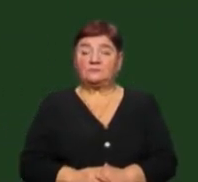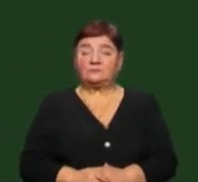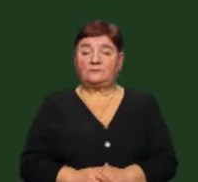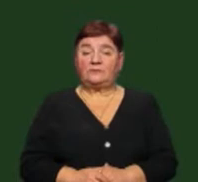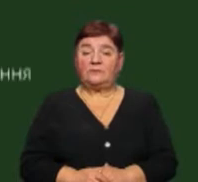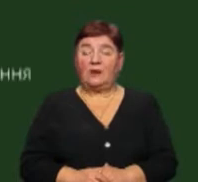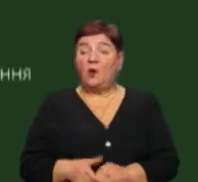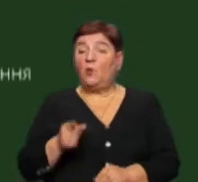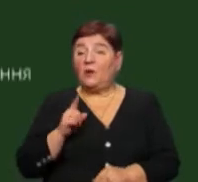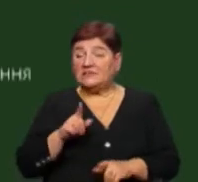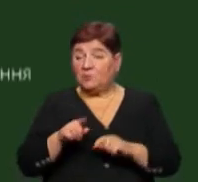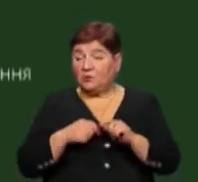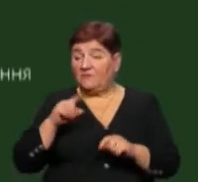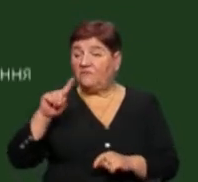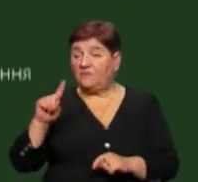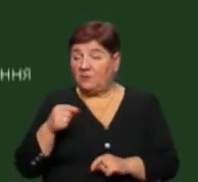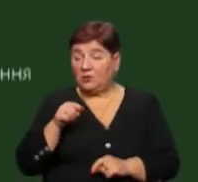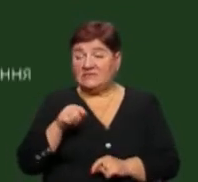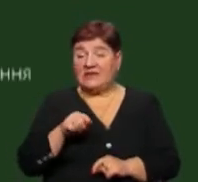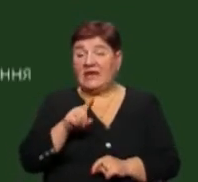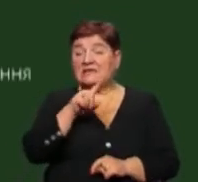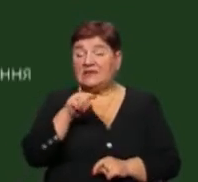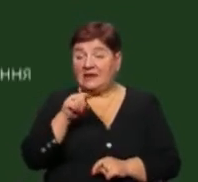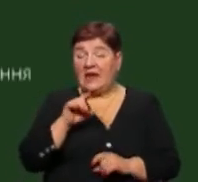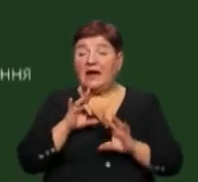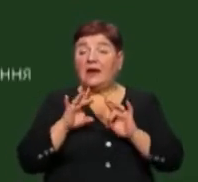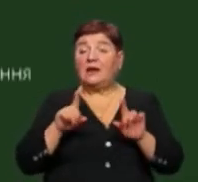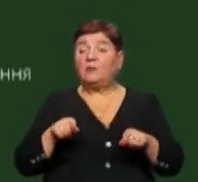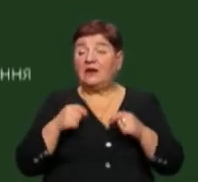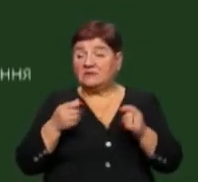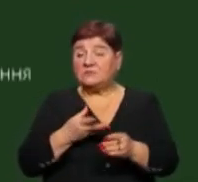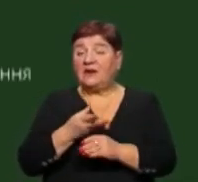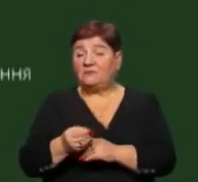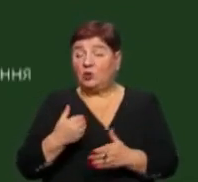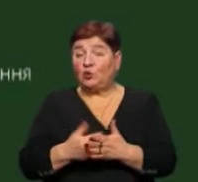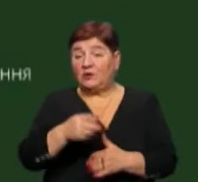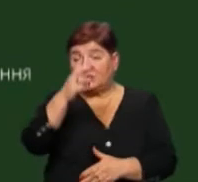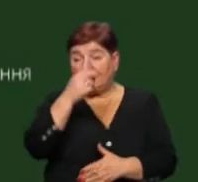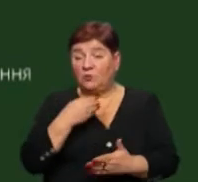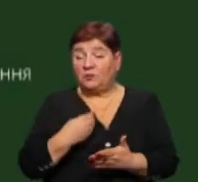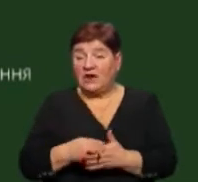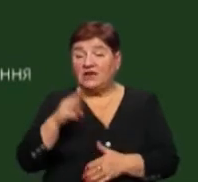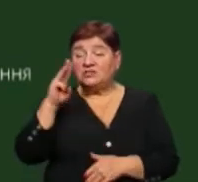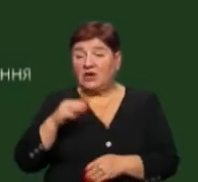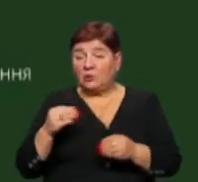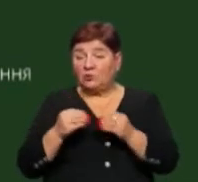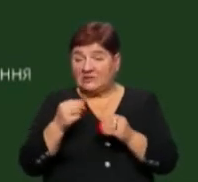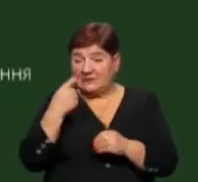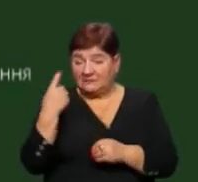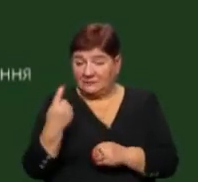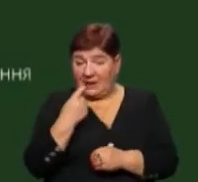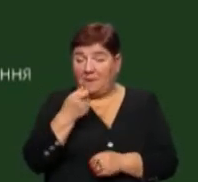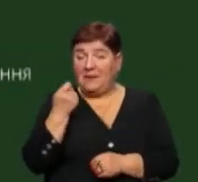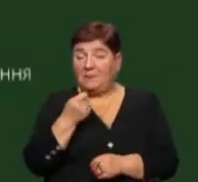У разі порушення вимог цієї статті рекламедавець сплачує до державного бюджету штраф у десятикратному